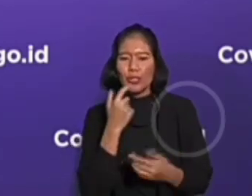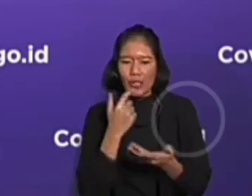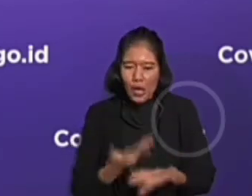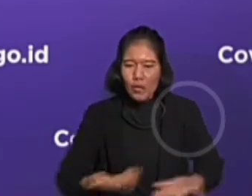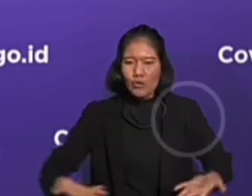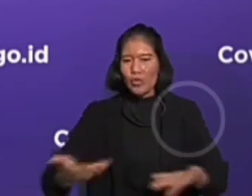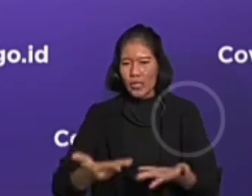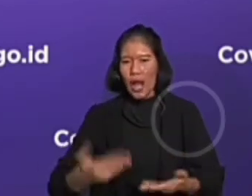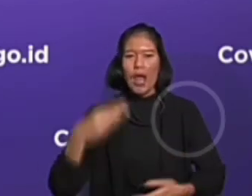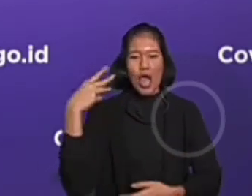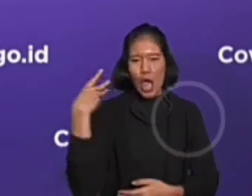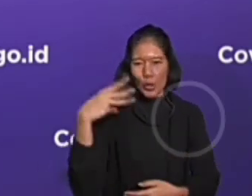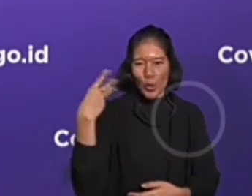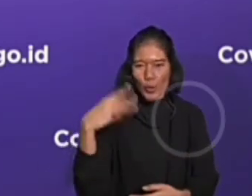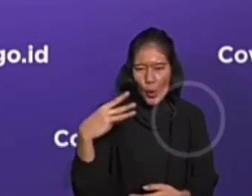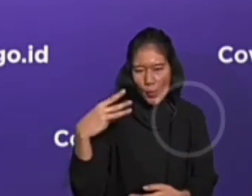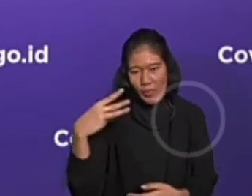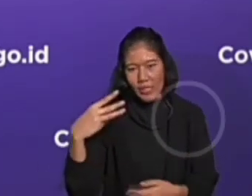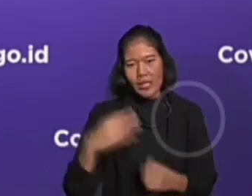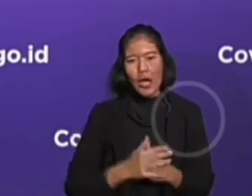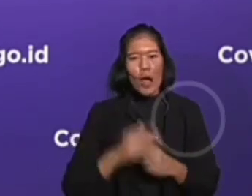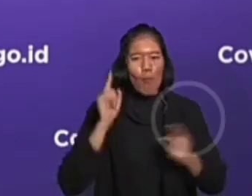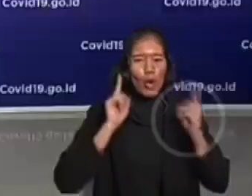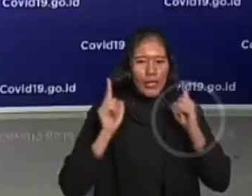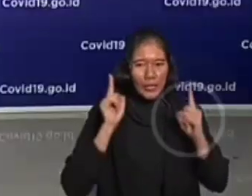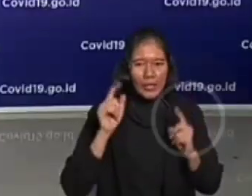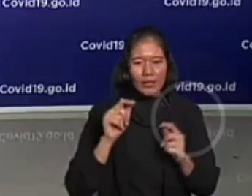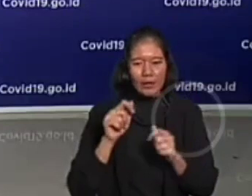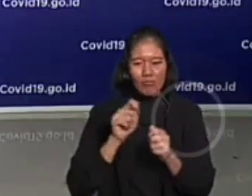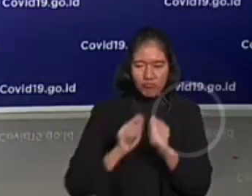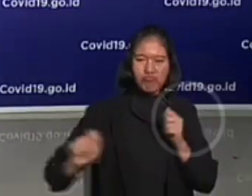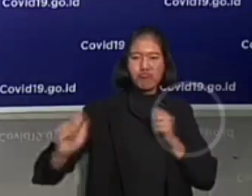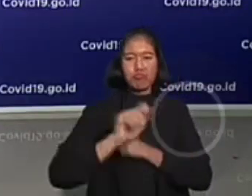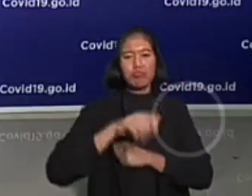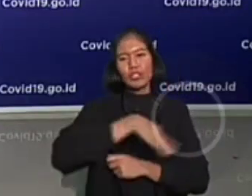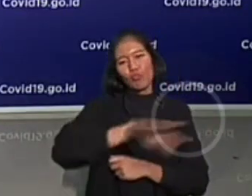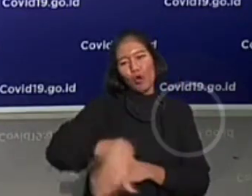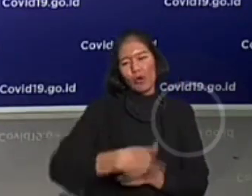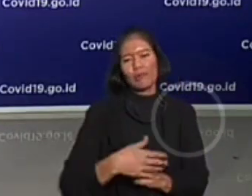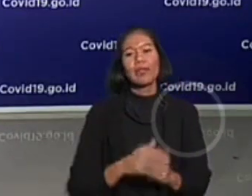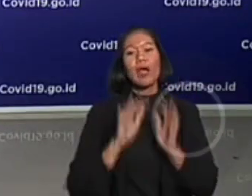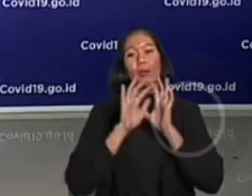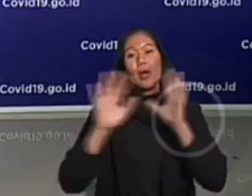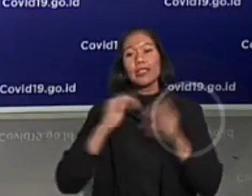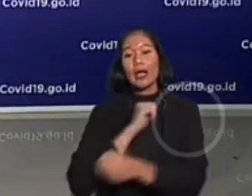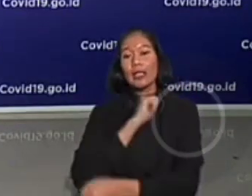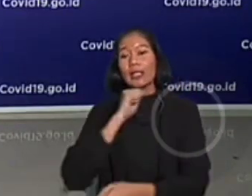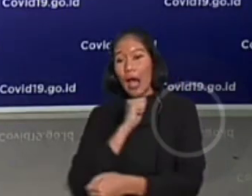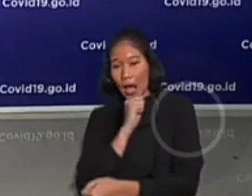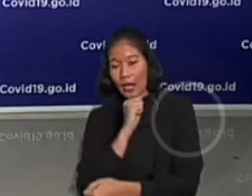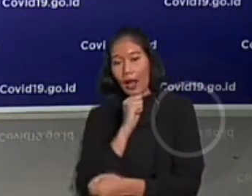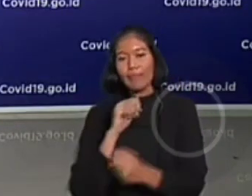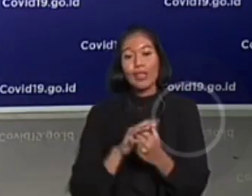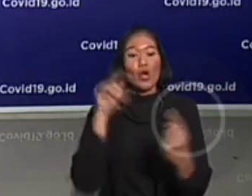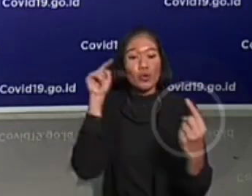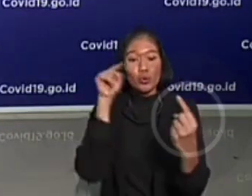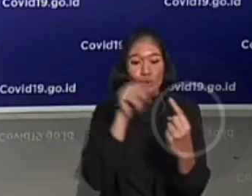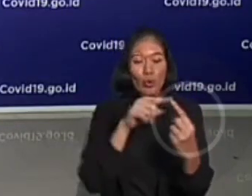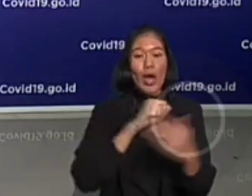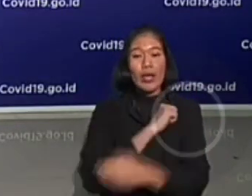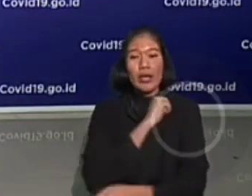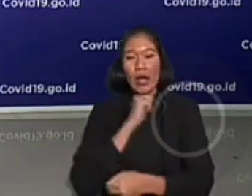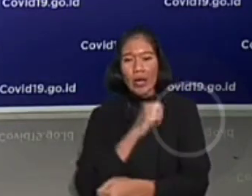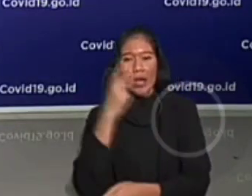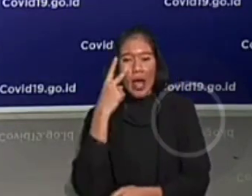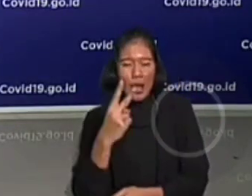ekonomi, bahkan isu politik setiap negara. Banyak negara tujuan penempatan yang menghadapi krisis